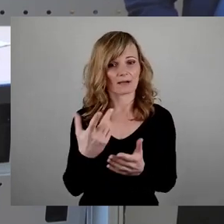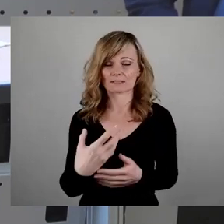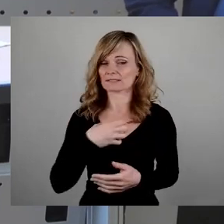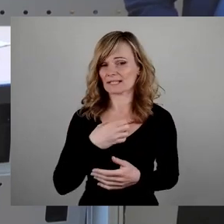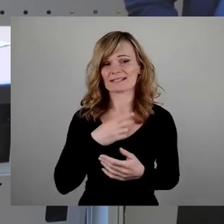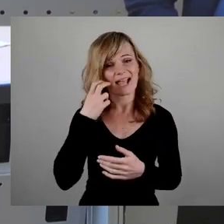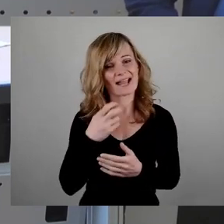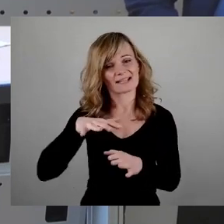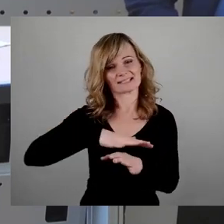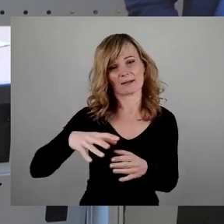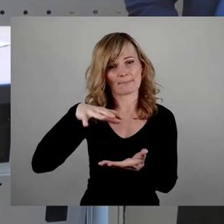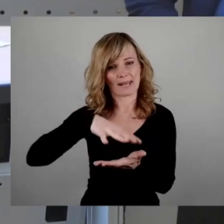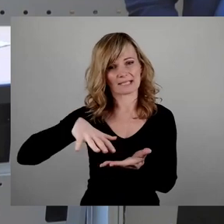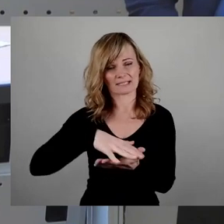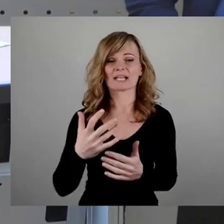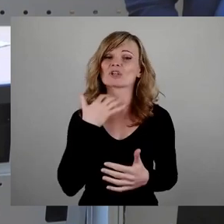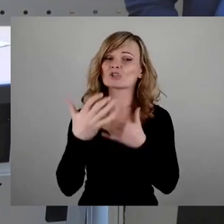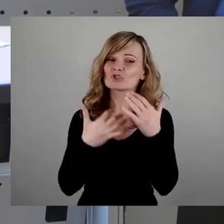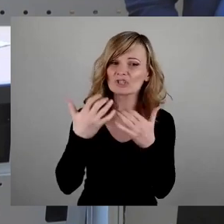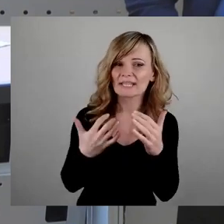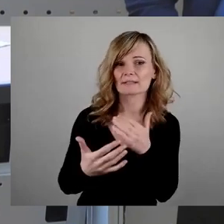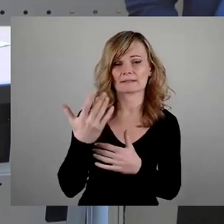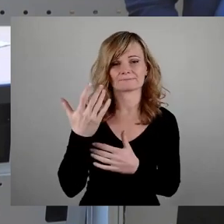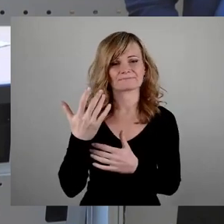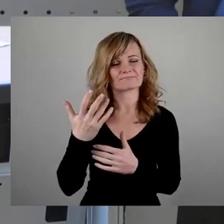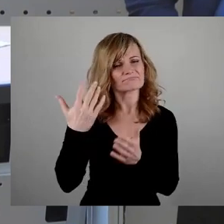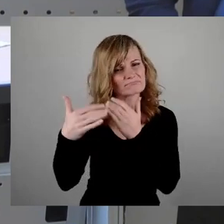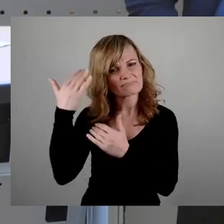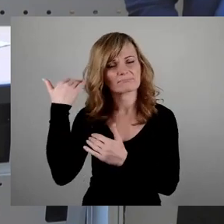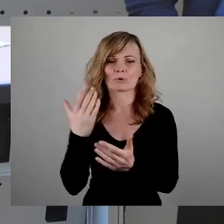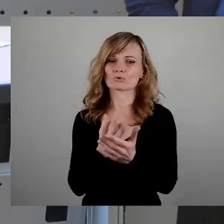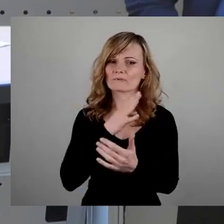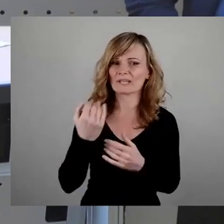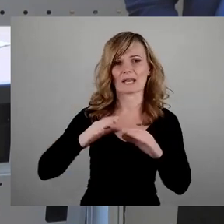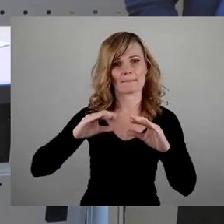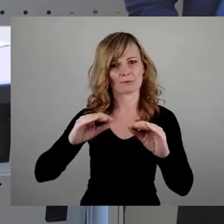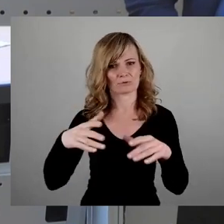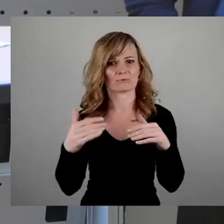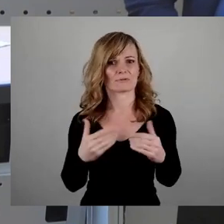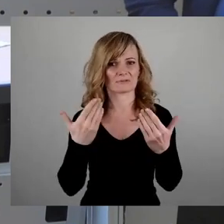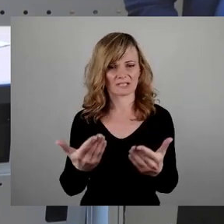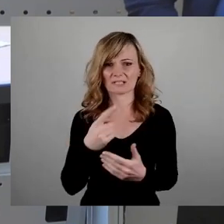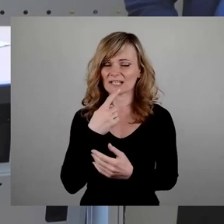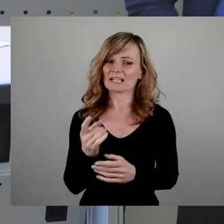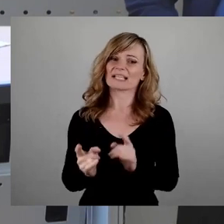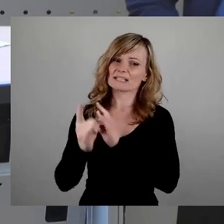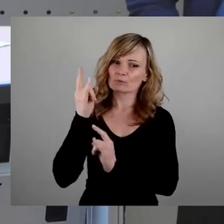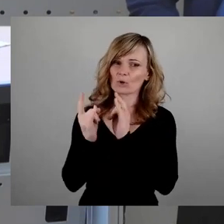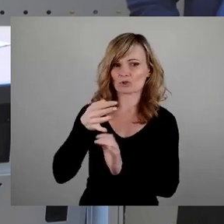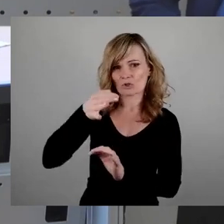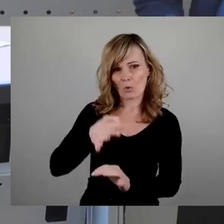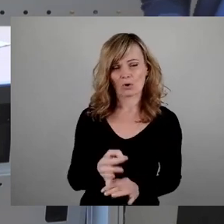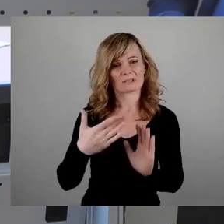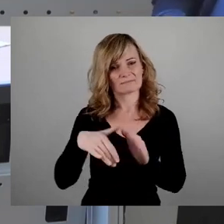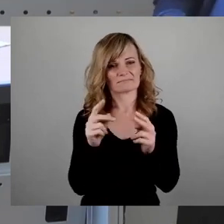Platz. Er hat in der Geschichte viele Nutzungen erfahren. Diese Mehrdeutigkeit des historischen Ortes Altmarkt wurde